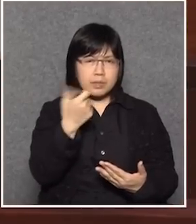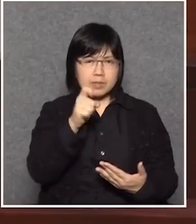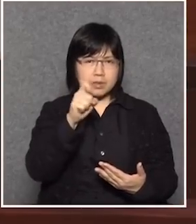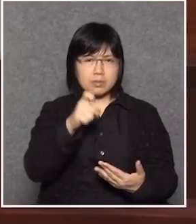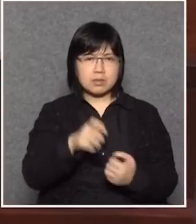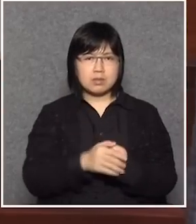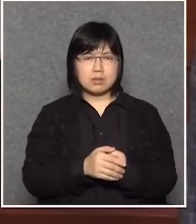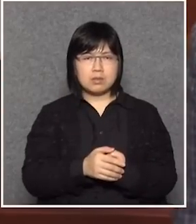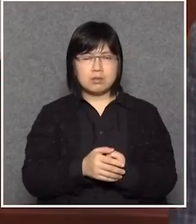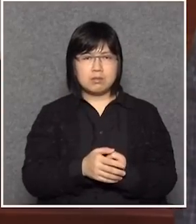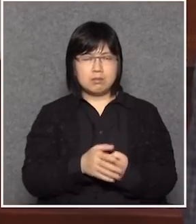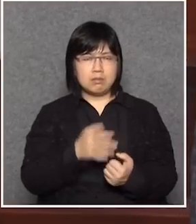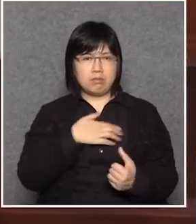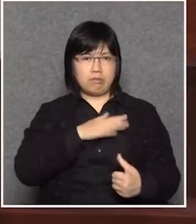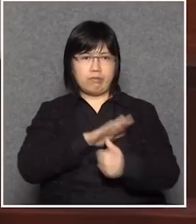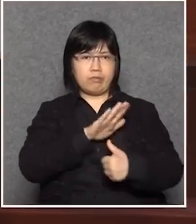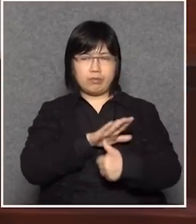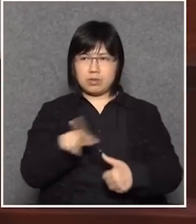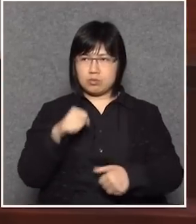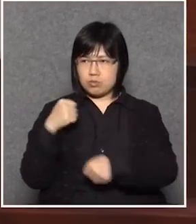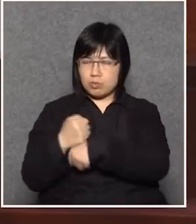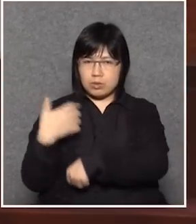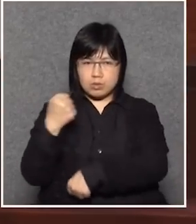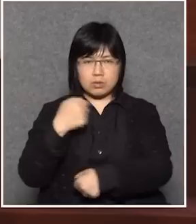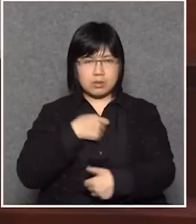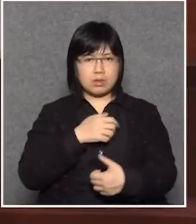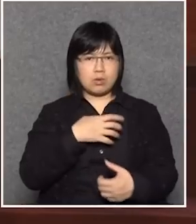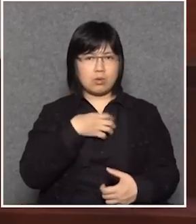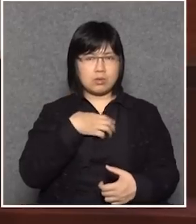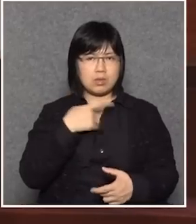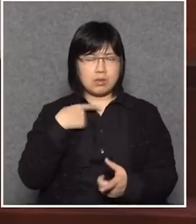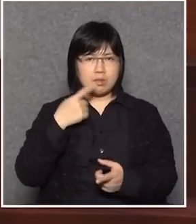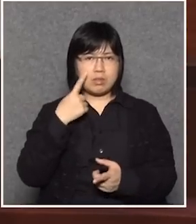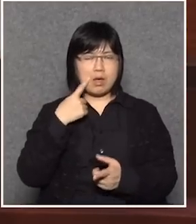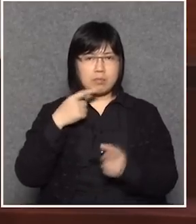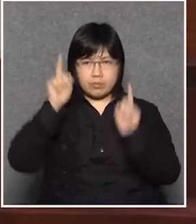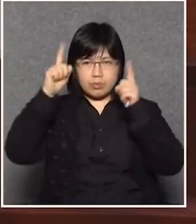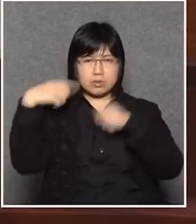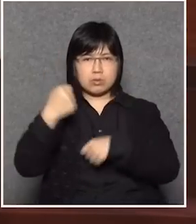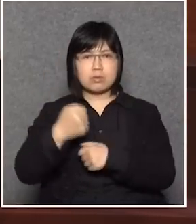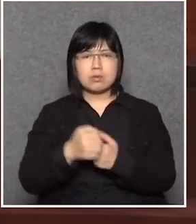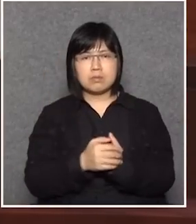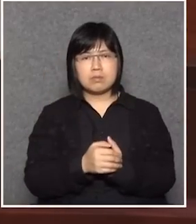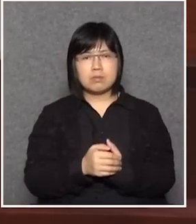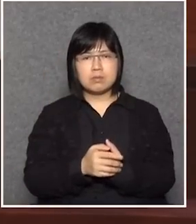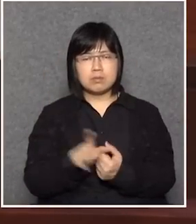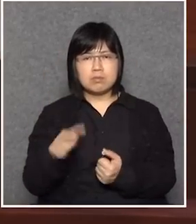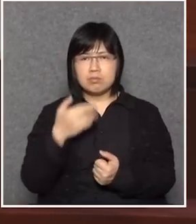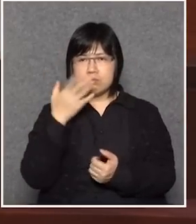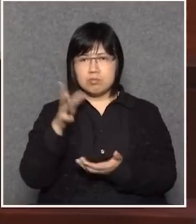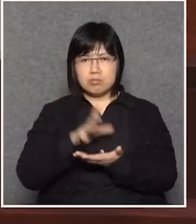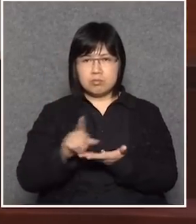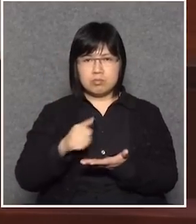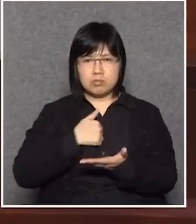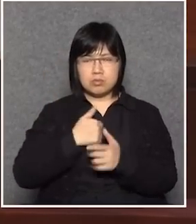侮辱法他在那裡行使他的職權但我們認為他是濫權是吧這些其實可以向申訴專員公署投訴